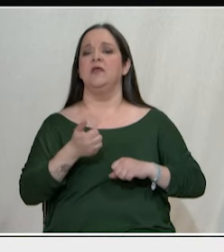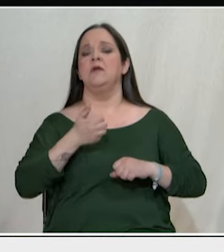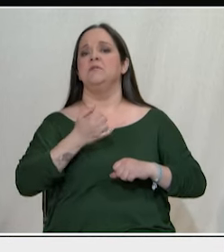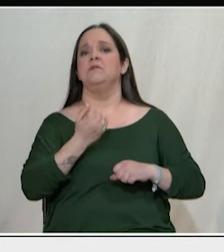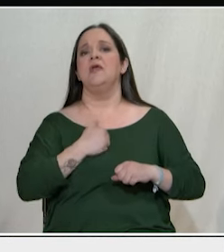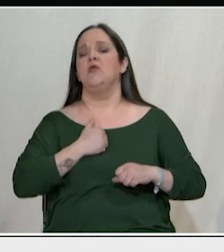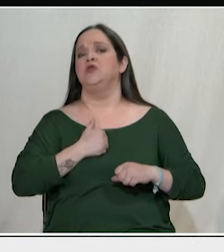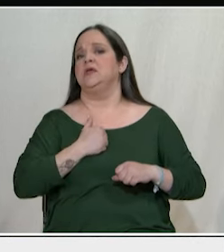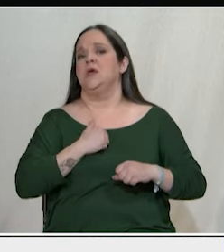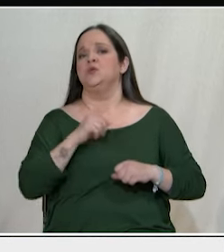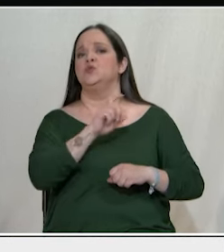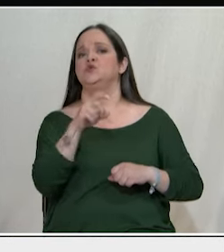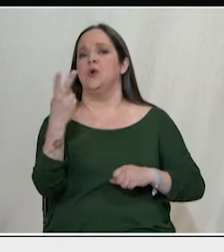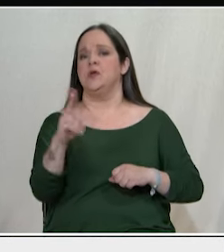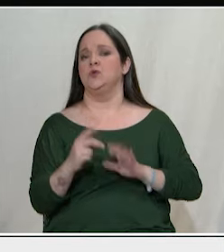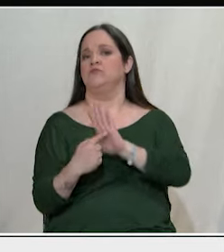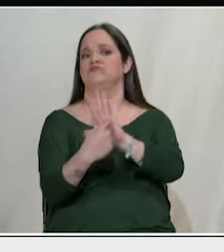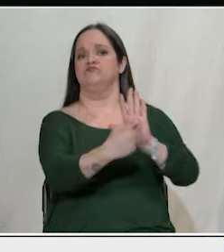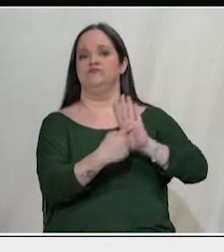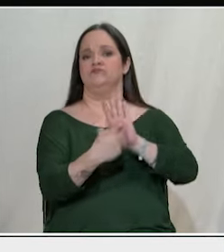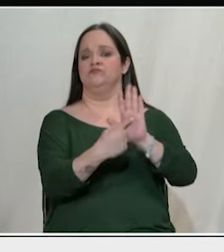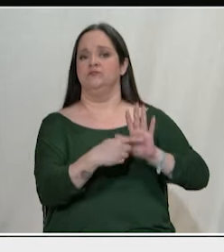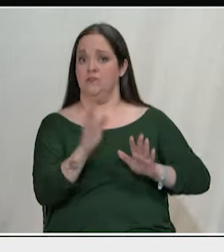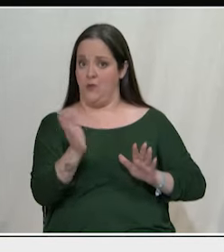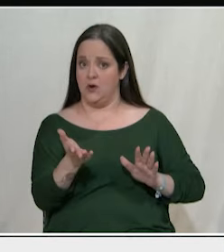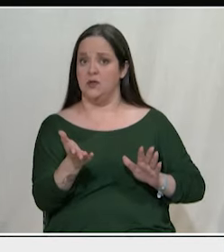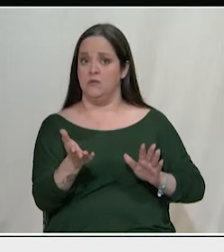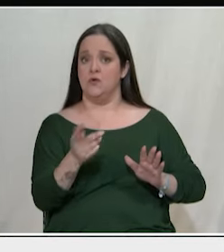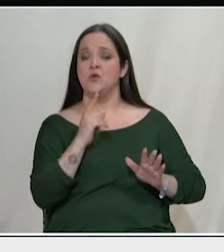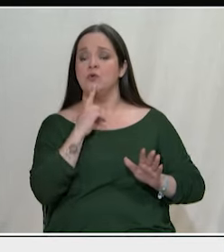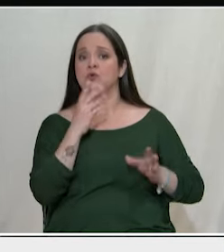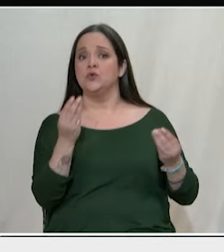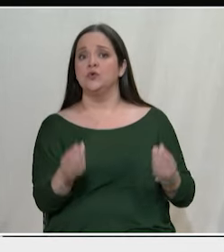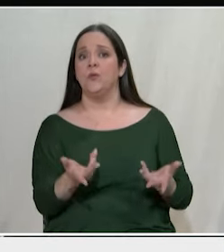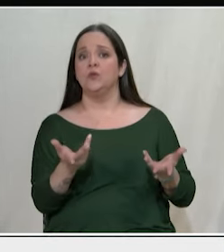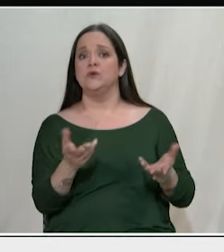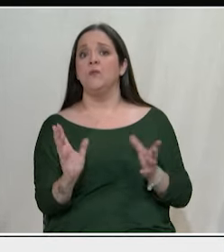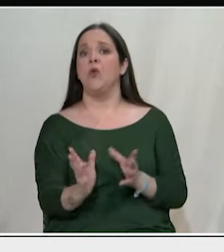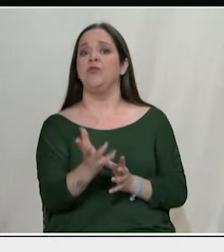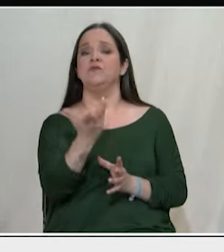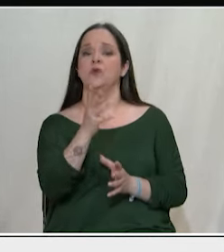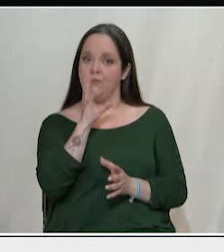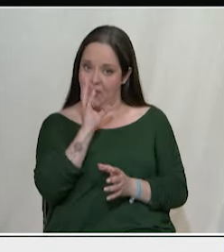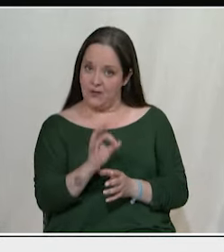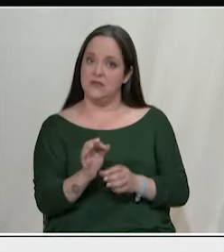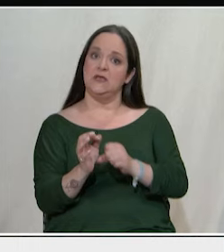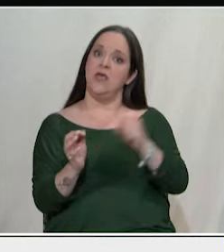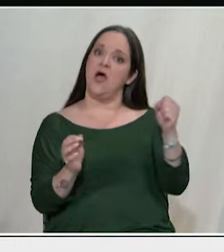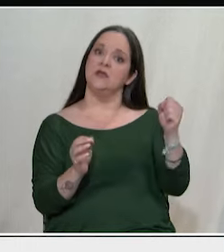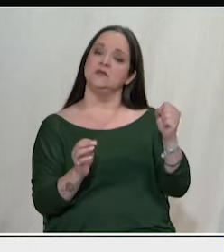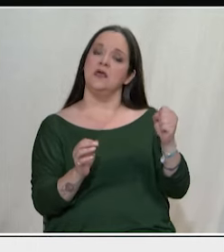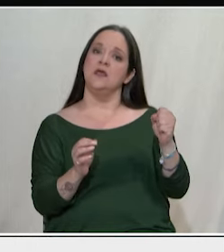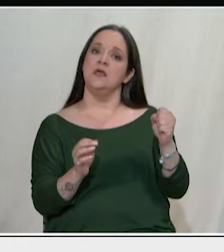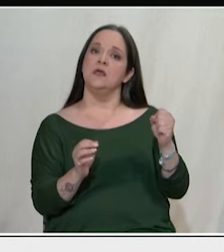αποτελέσει με το ίδιο επίχρησμα του προοδευτικού πραγματική αριστερή αναλλακτική